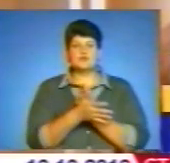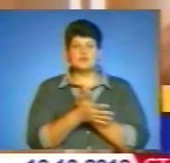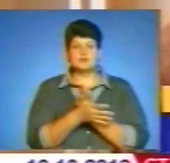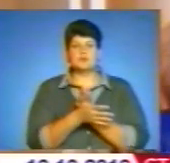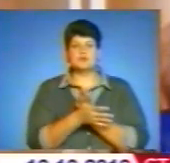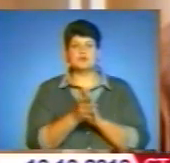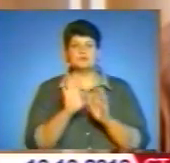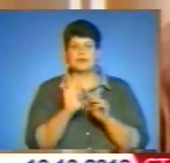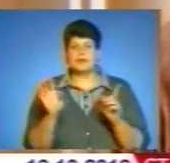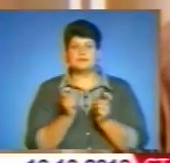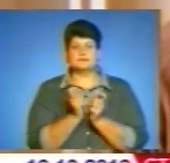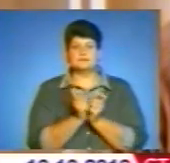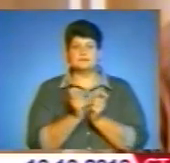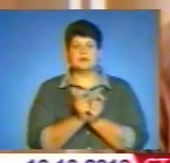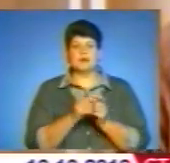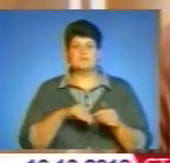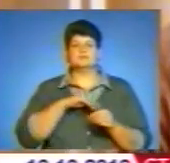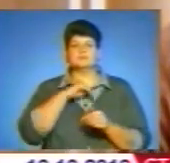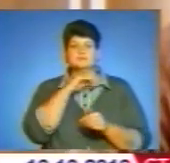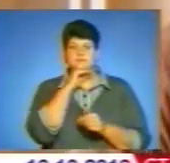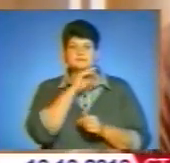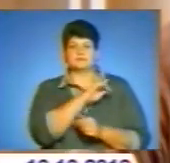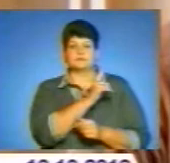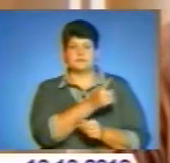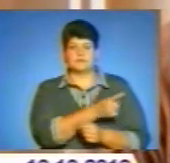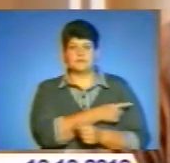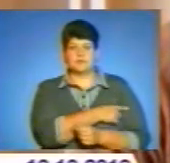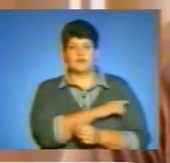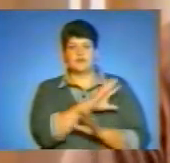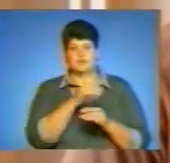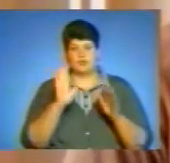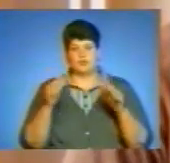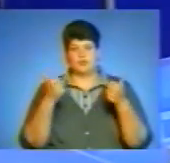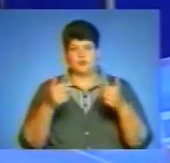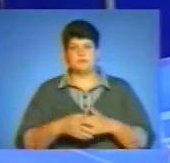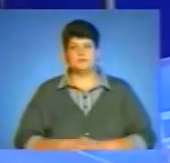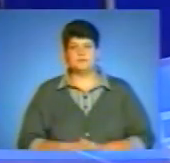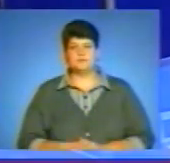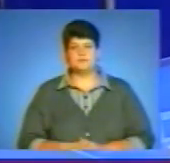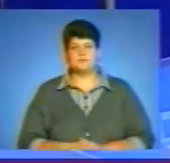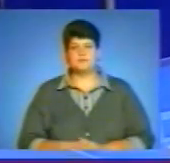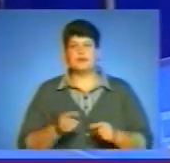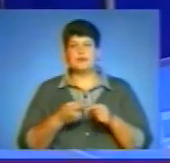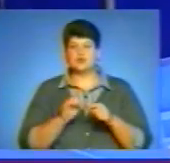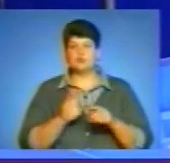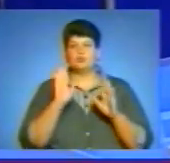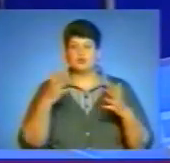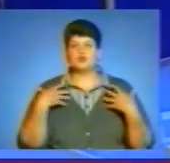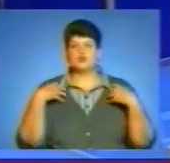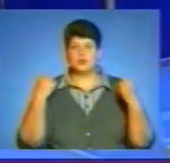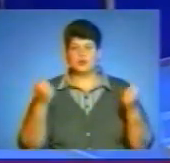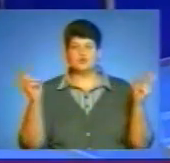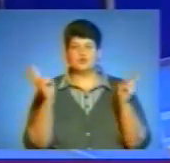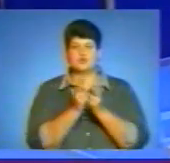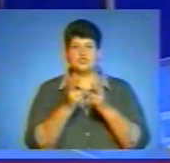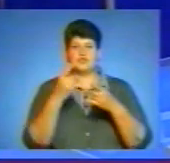«Насамперед, це підтримка командного духу, щоб один одного підтримували, взаєморозуміння насамперед. Просто якщо ми не будемо сваритися, думаю,